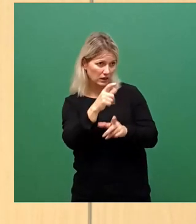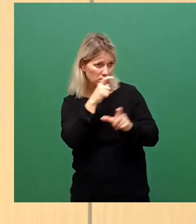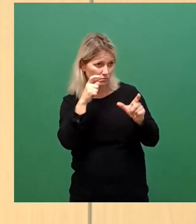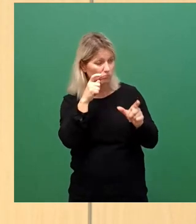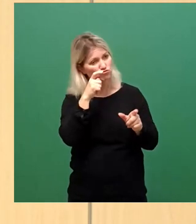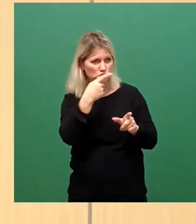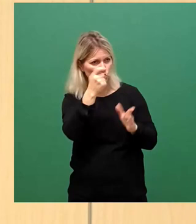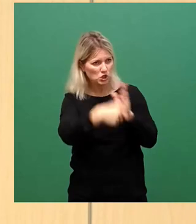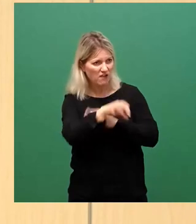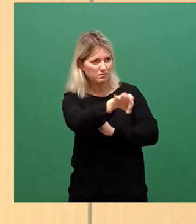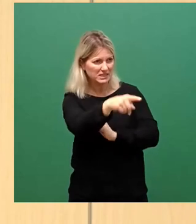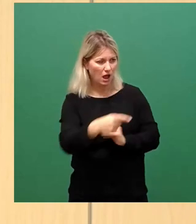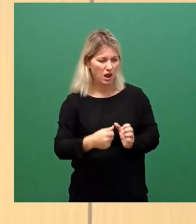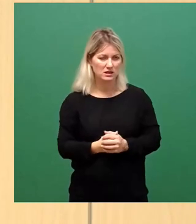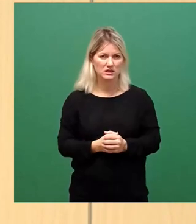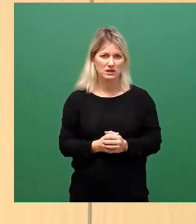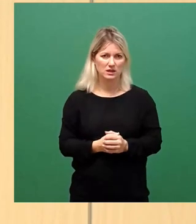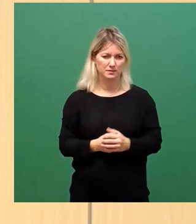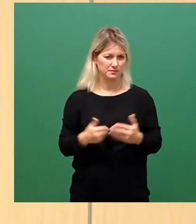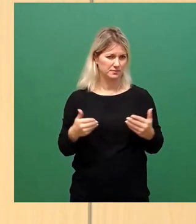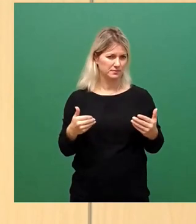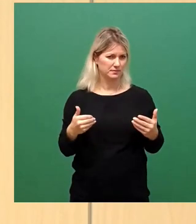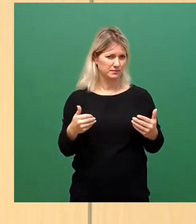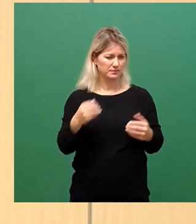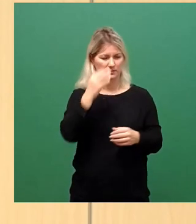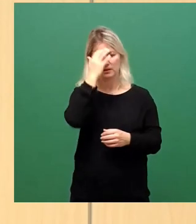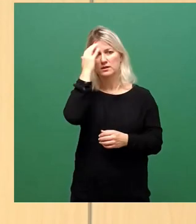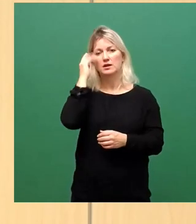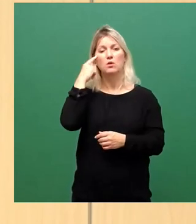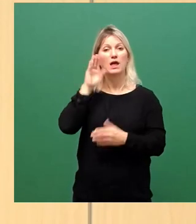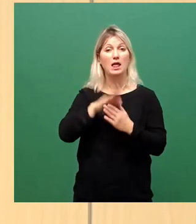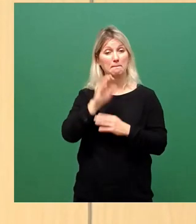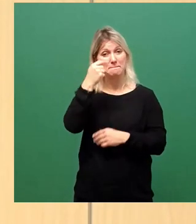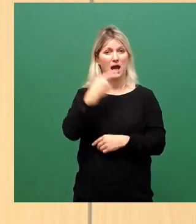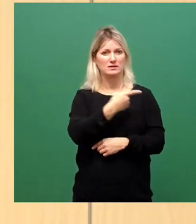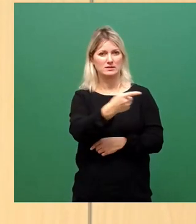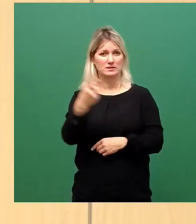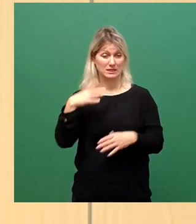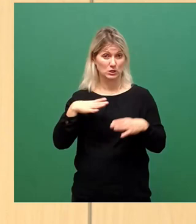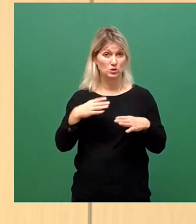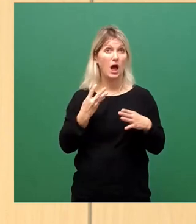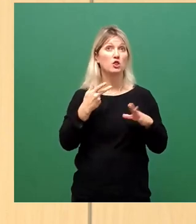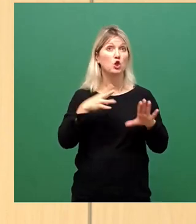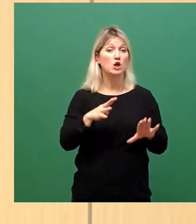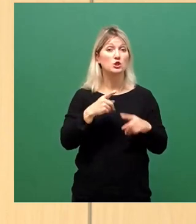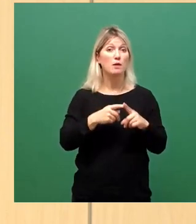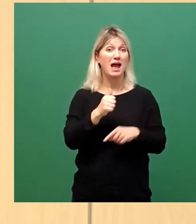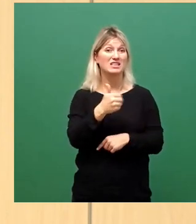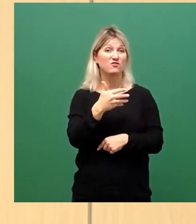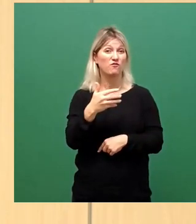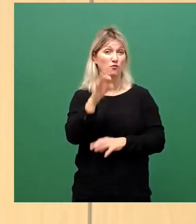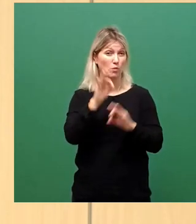zahlen. Und bedenken Sie, die meisten sind gesund. 98,155 Prozent sind gesund. Vielen Dank.